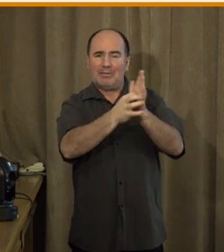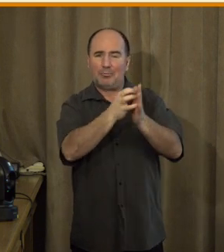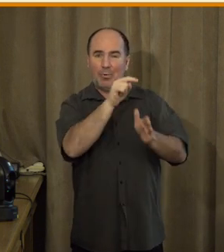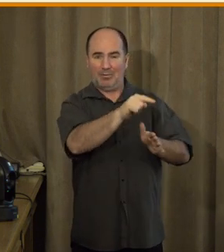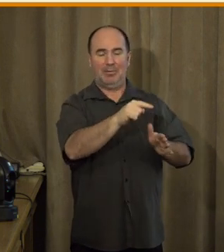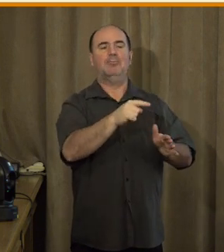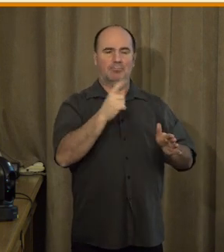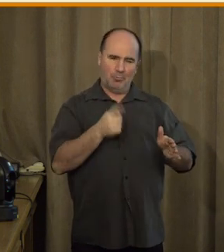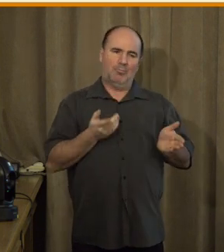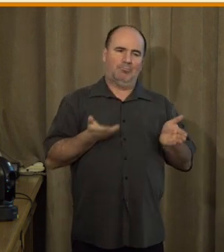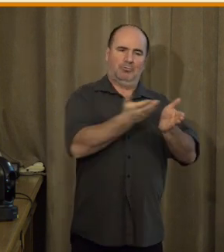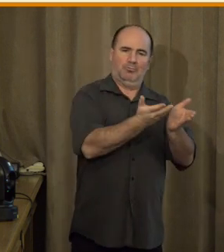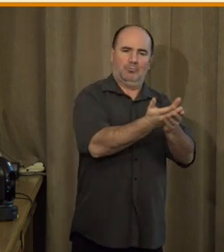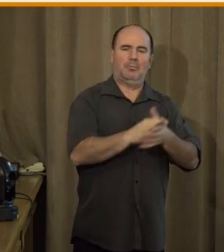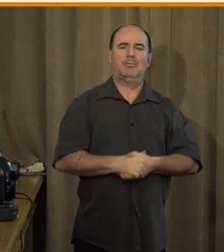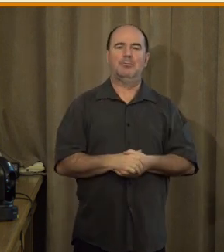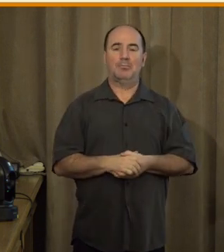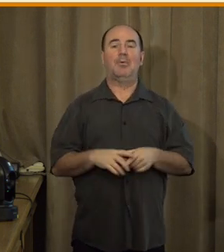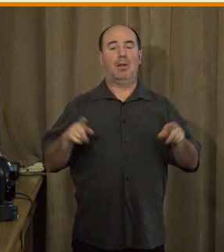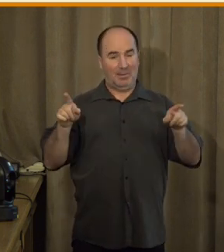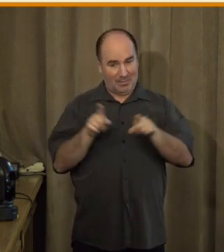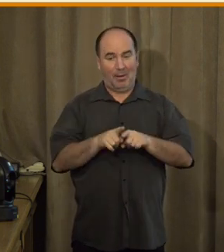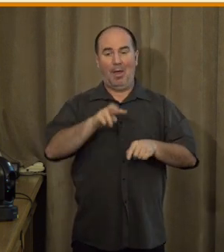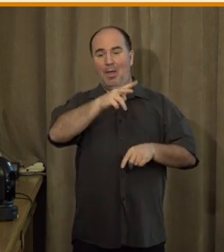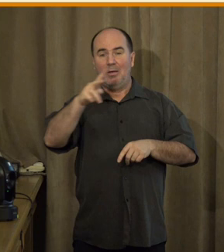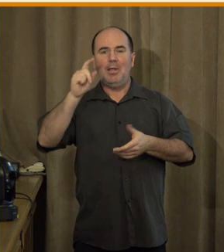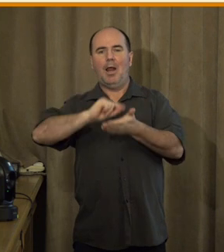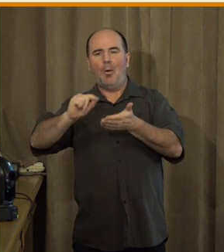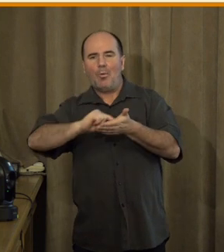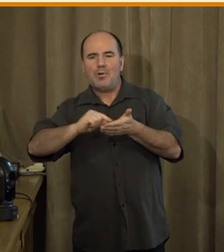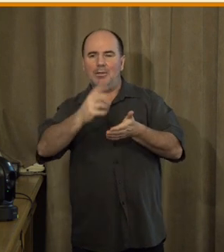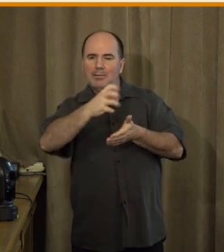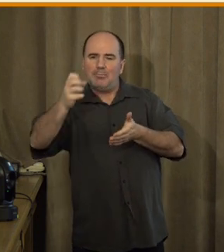kompetence, který úřad a rezort, která data sbírá.